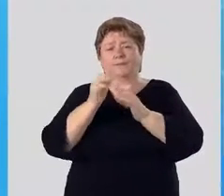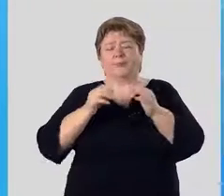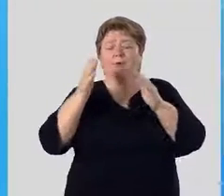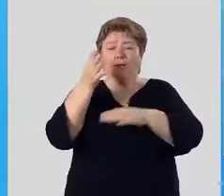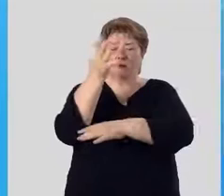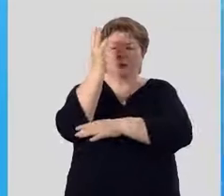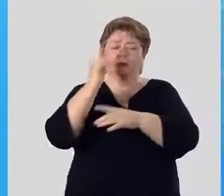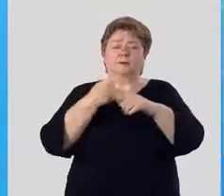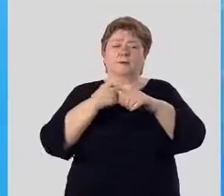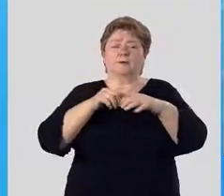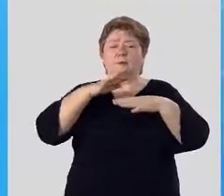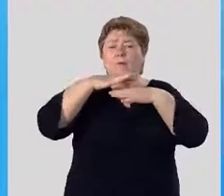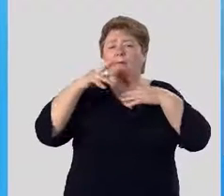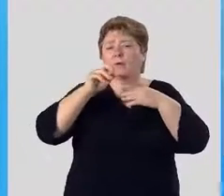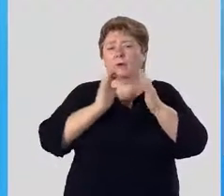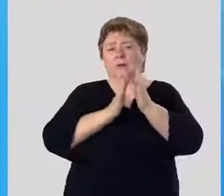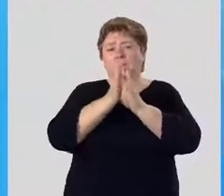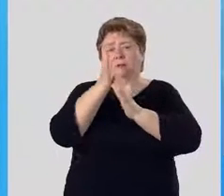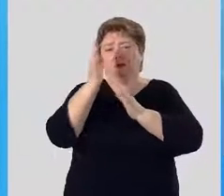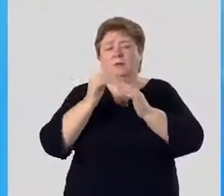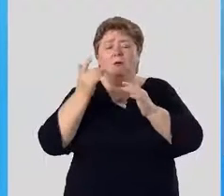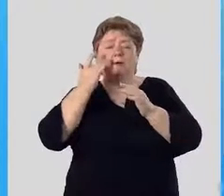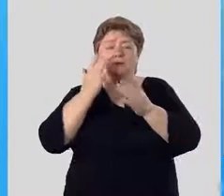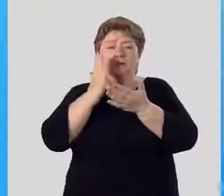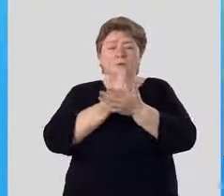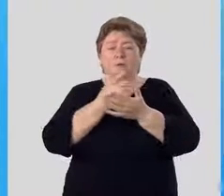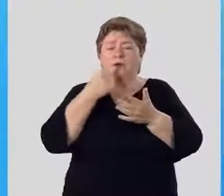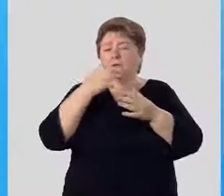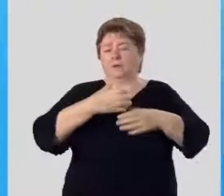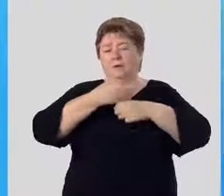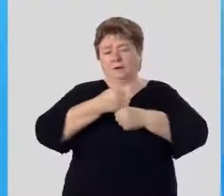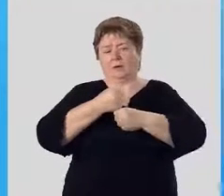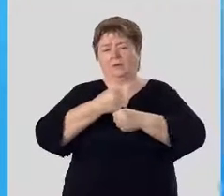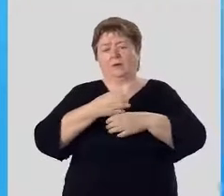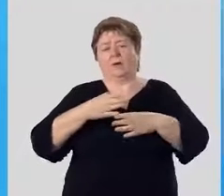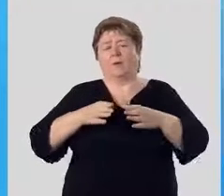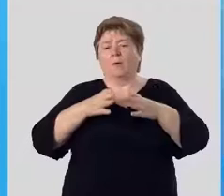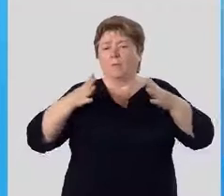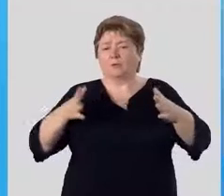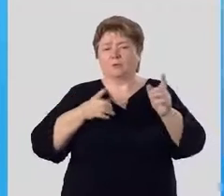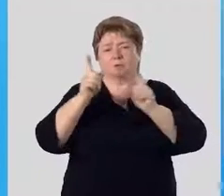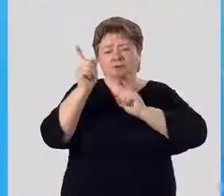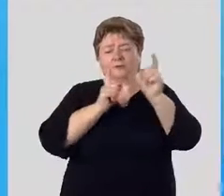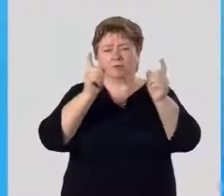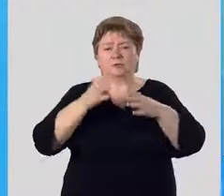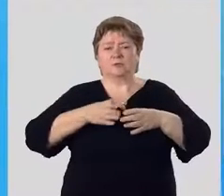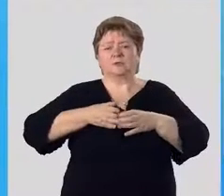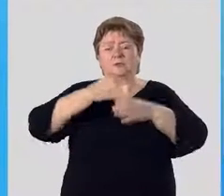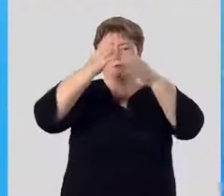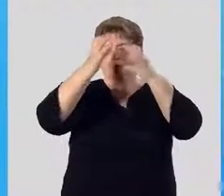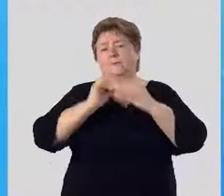Дерево – это многолетнее растение, имеющее один крепкий большой и разветвленный ствол.